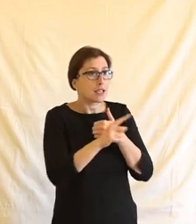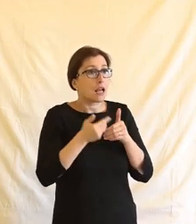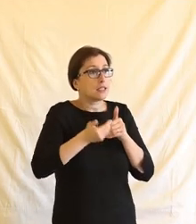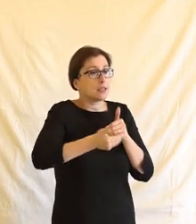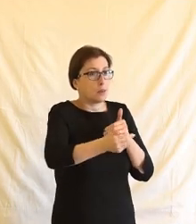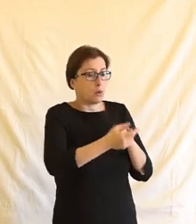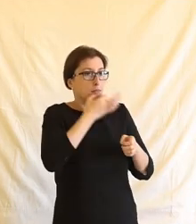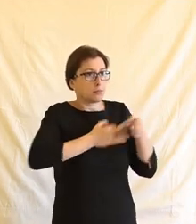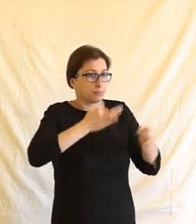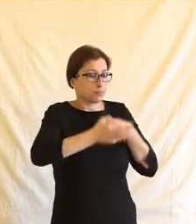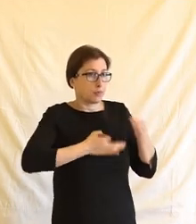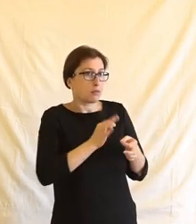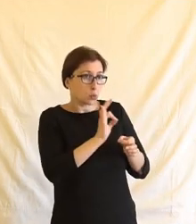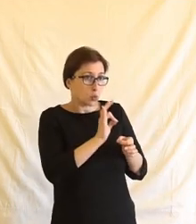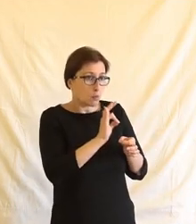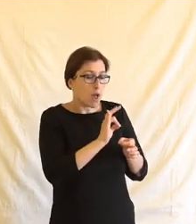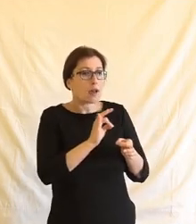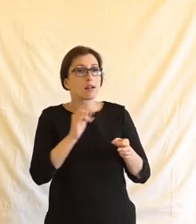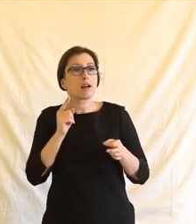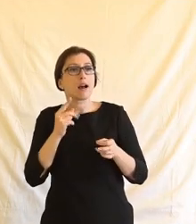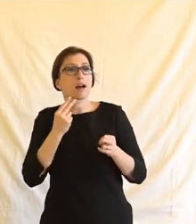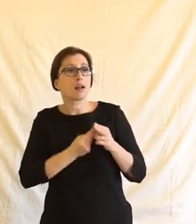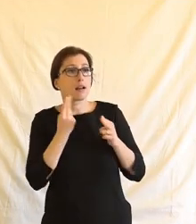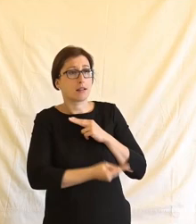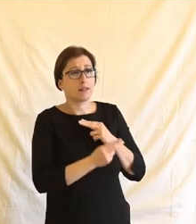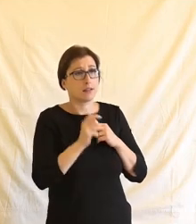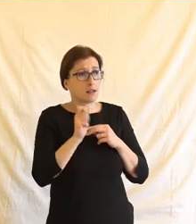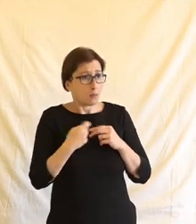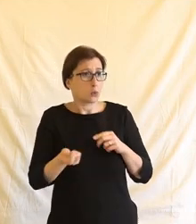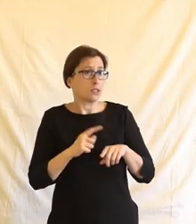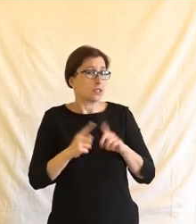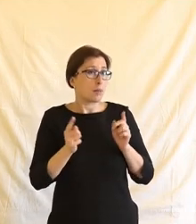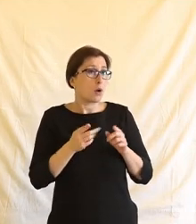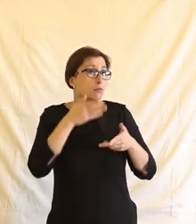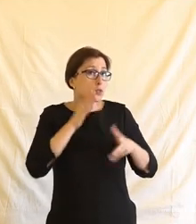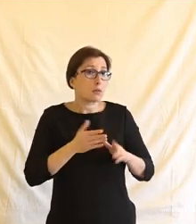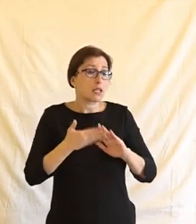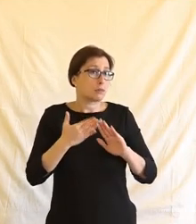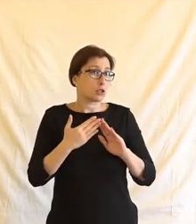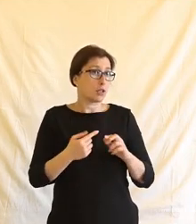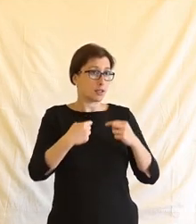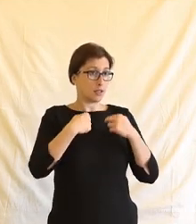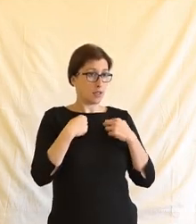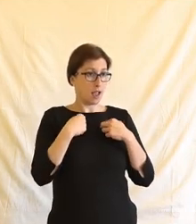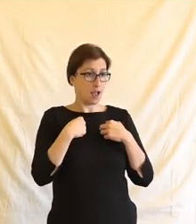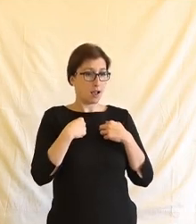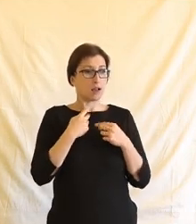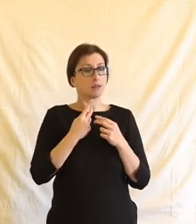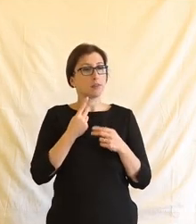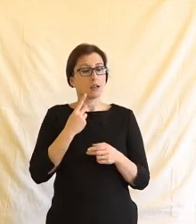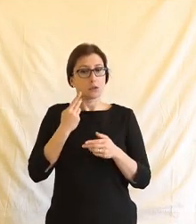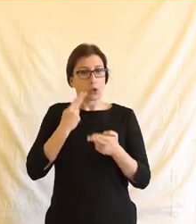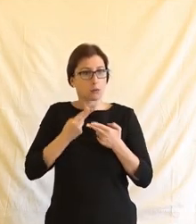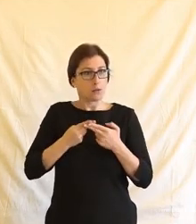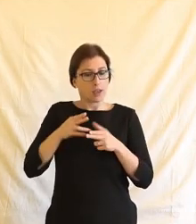sebou. Já jim v tom jako fandím a myslím si, že od toho tady jsou a to je jejich role, ale ve chvíli, kdy třeba já jsem člověk odpovědný za určitou